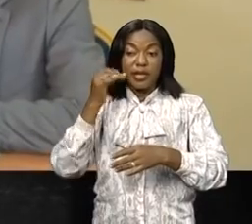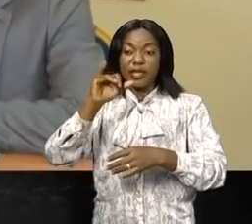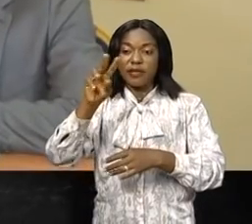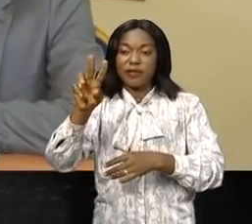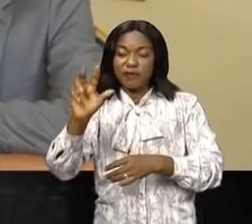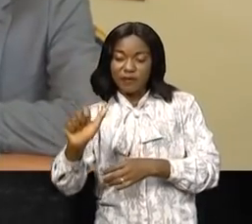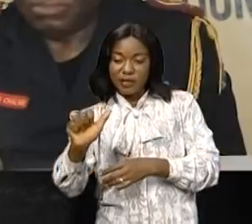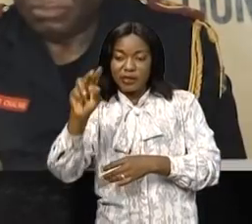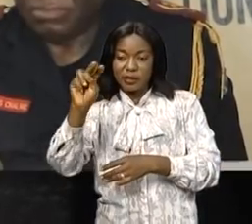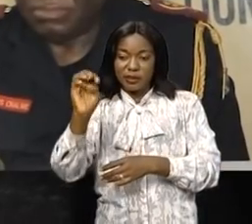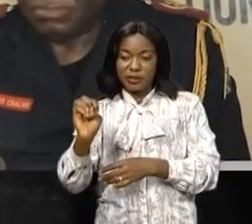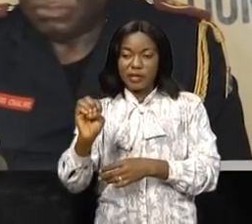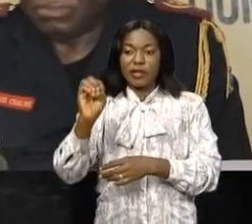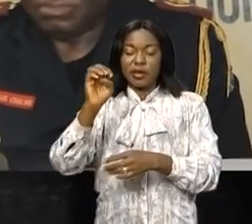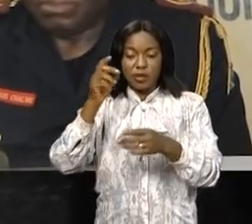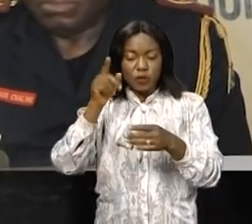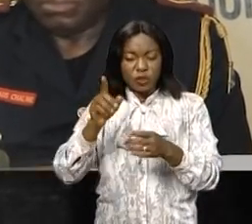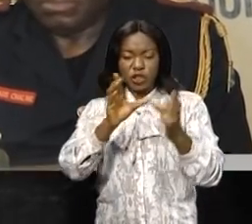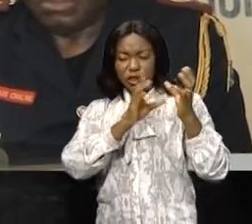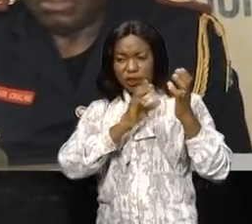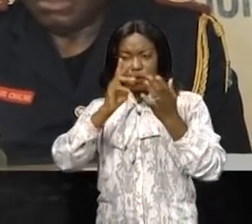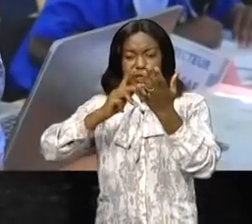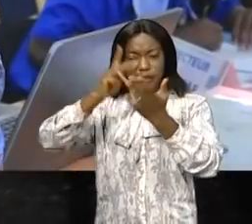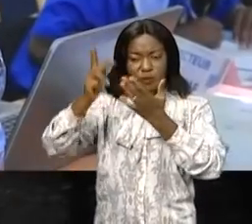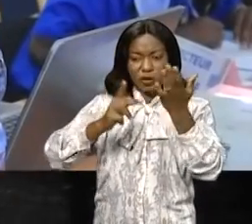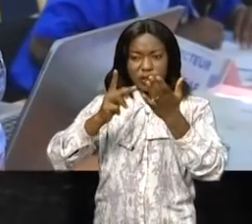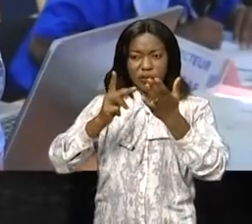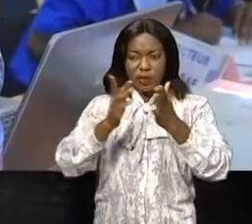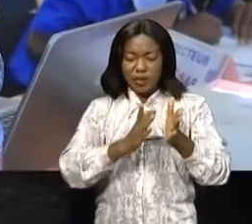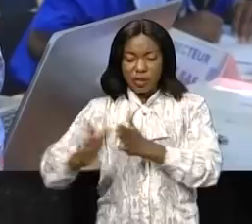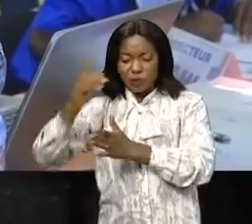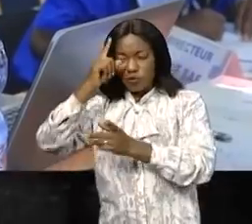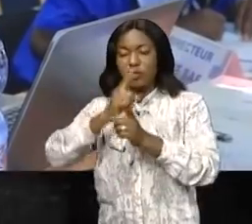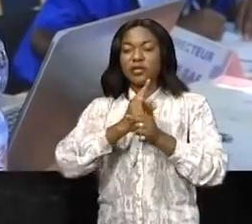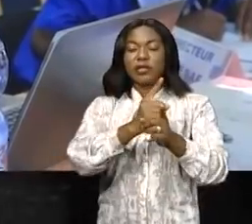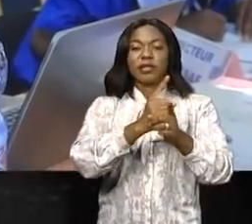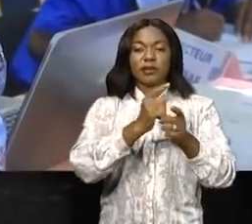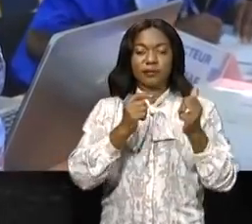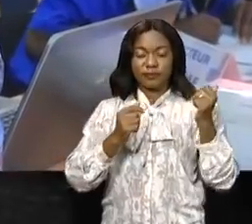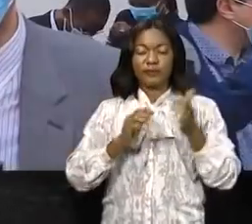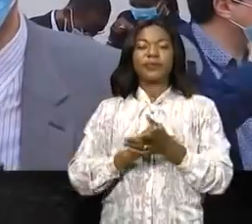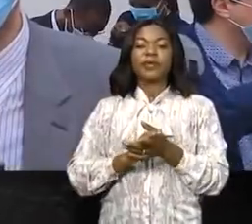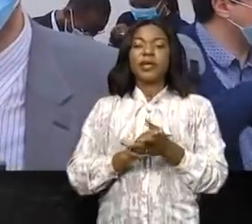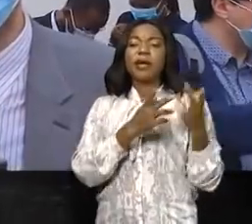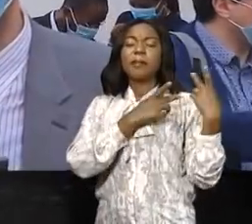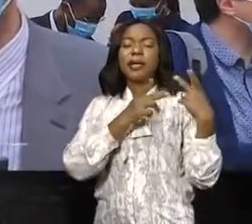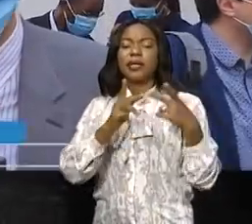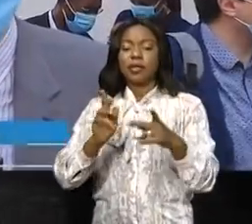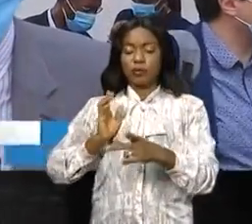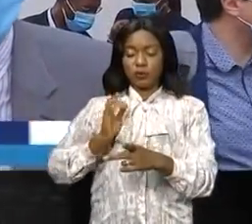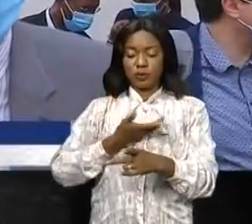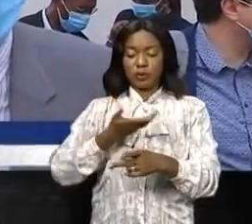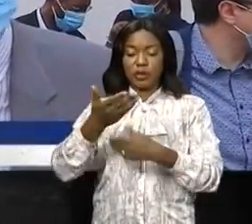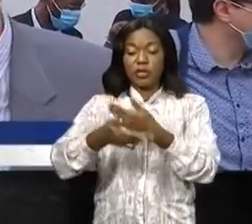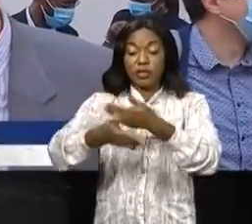qui est chargé de programmes de réformes du secteur de sécurité. Et donc nos échanges ont autant porté sur